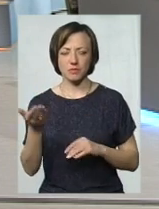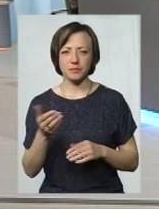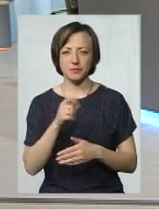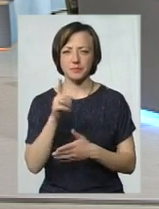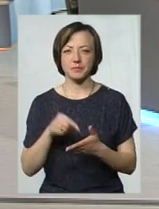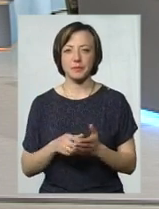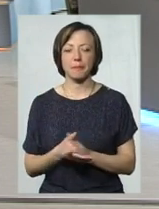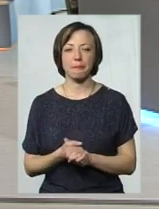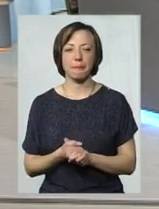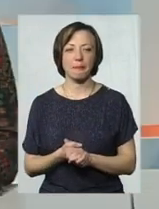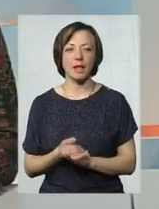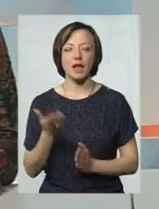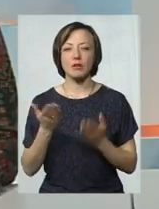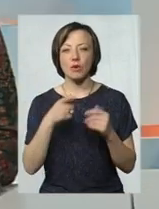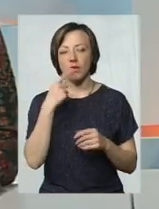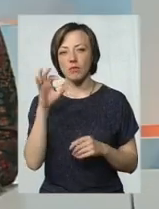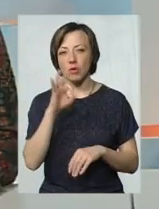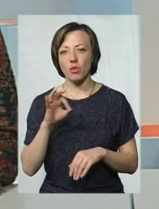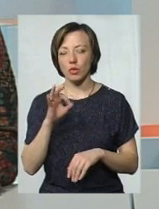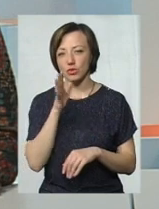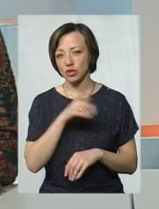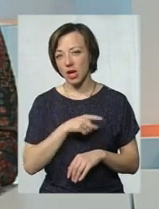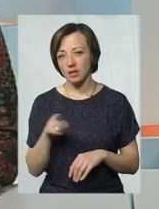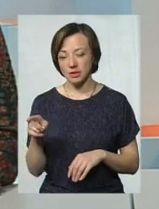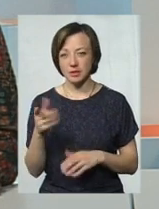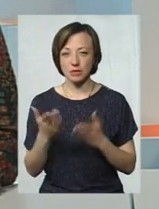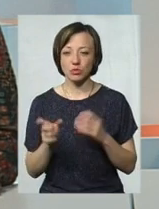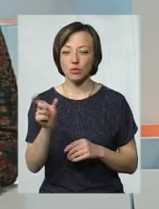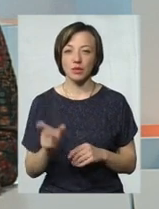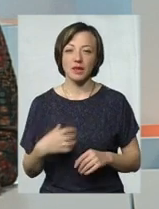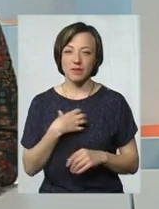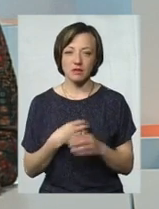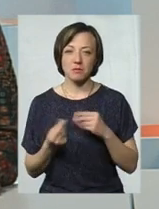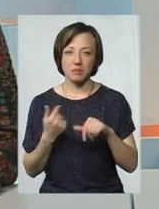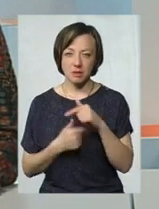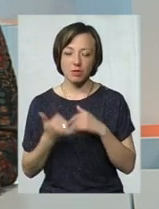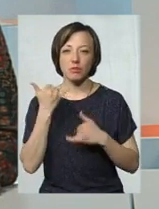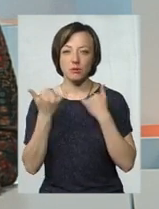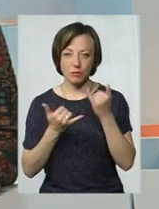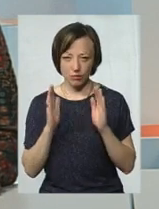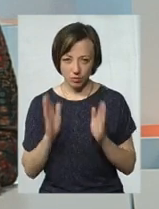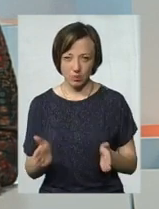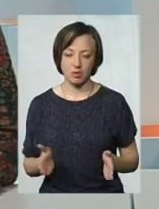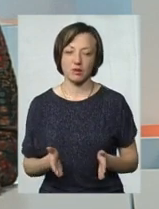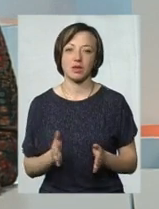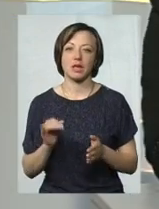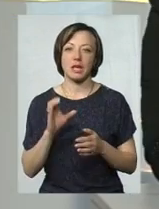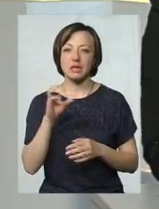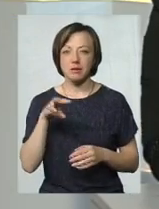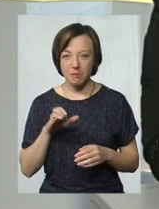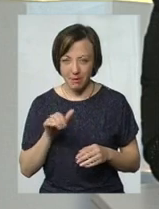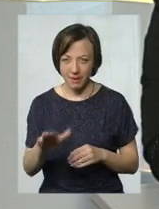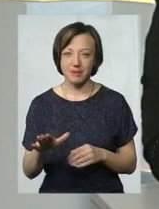ми говоримо про час, в принципі, то якщо людині важливий бізнес, обзвонювати почне. І смс